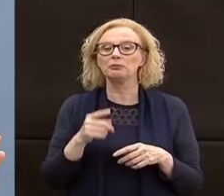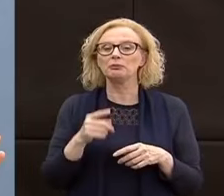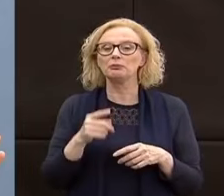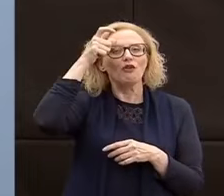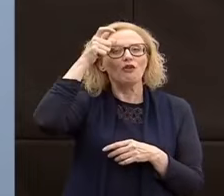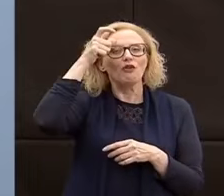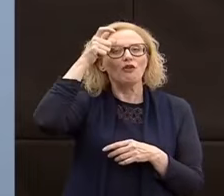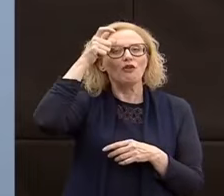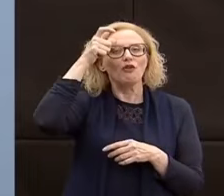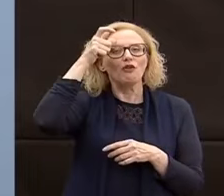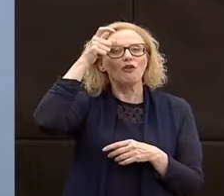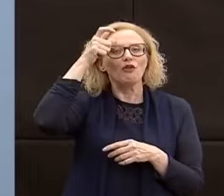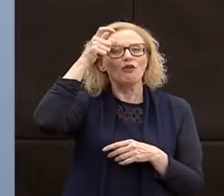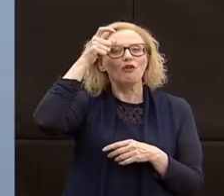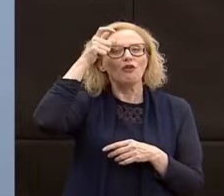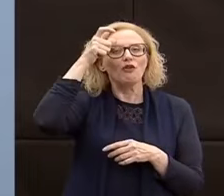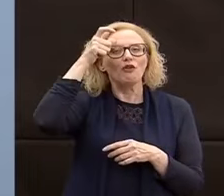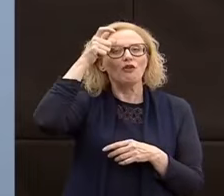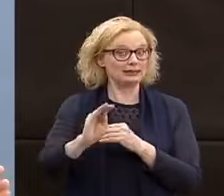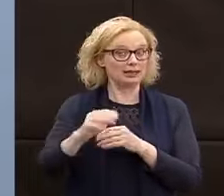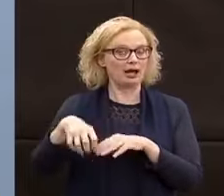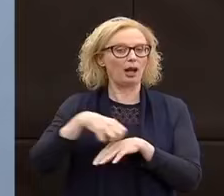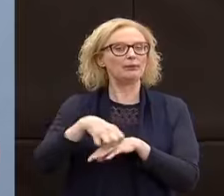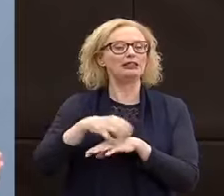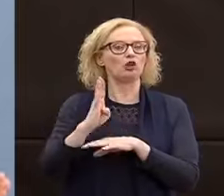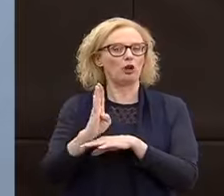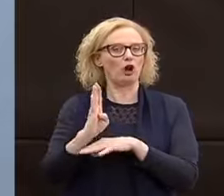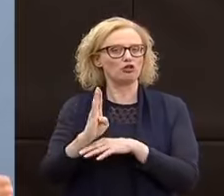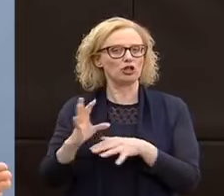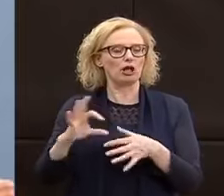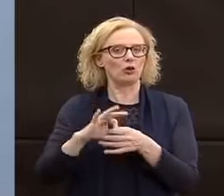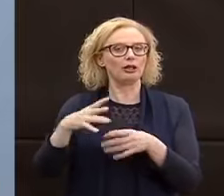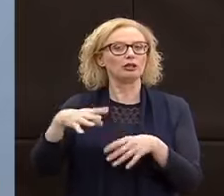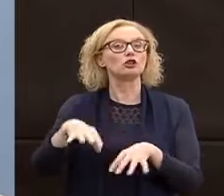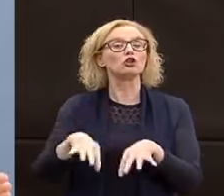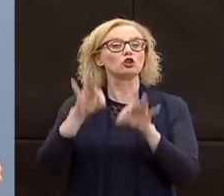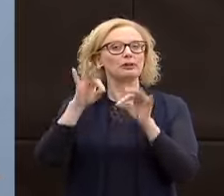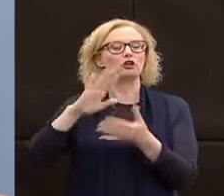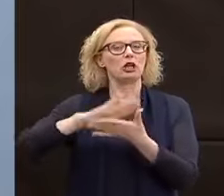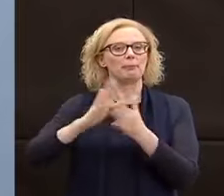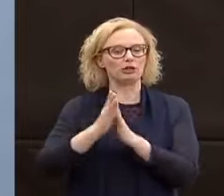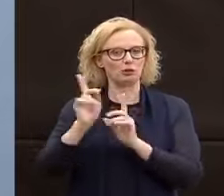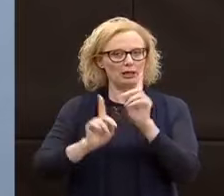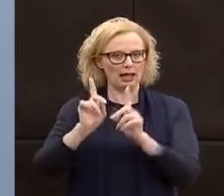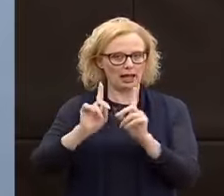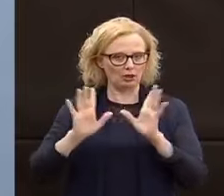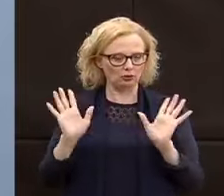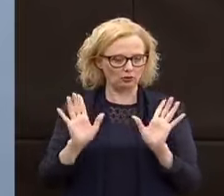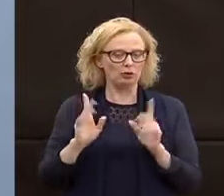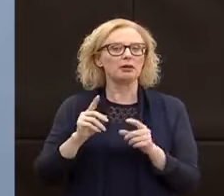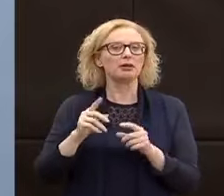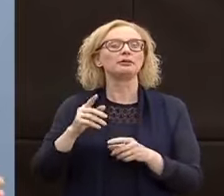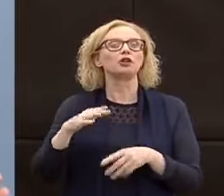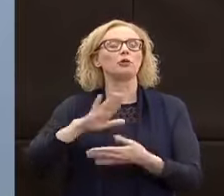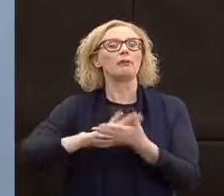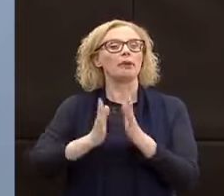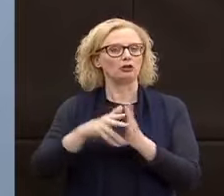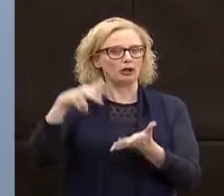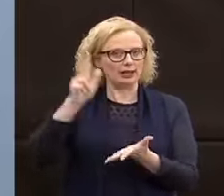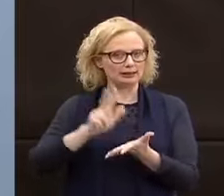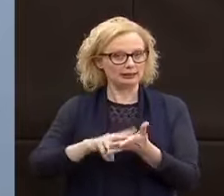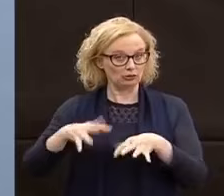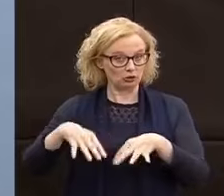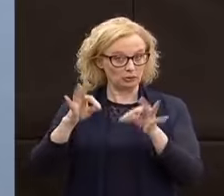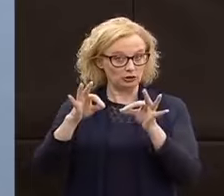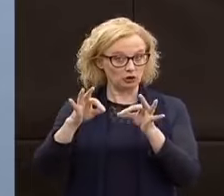Stato, l'accordo, la richiesta che abbiamo fatto al Ministro Boccia sulla sospensione del patto di Milano e del patto di garanzia. Vediamo